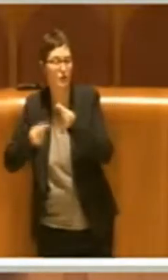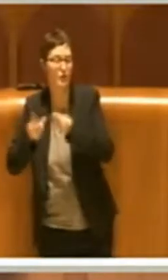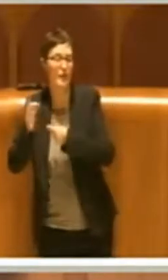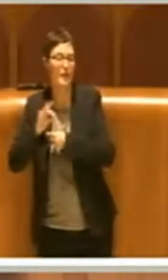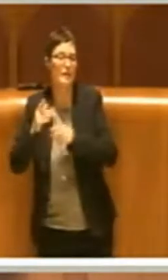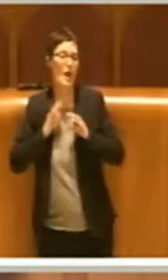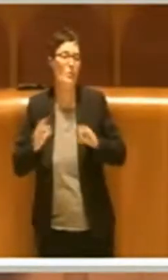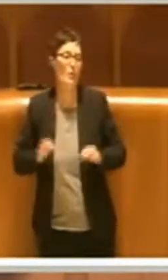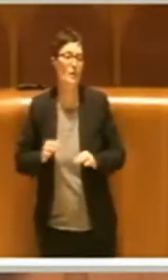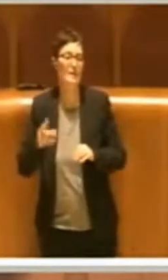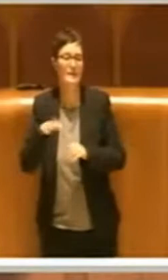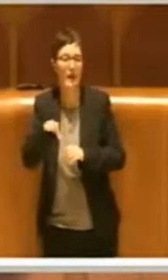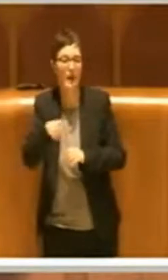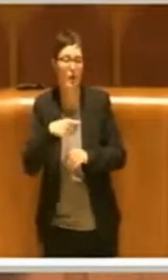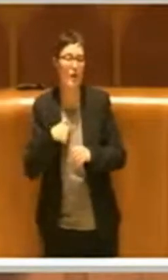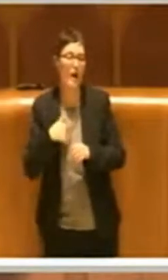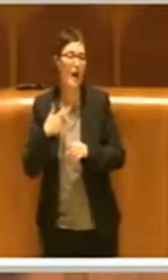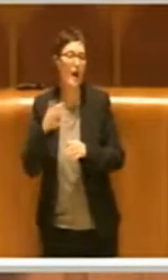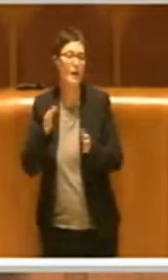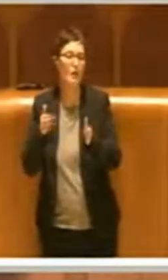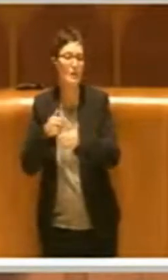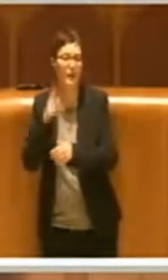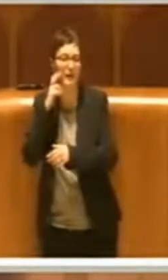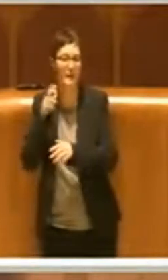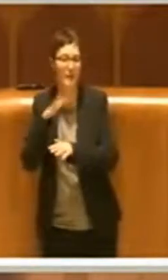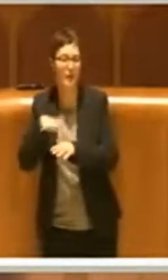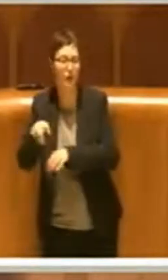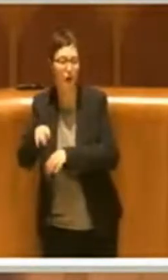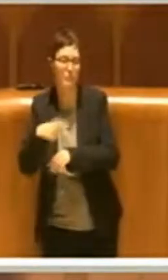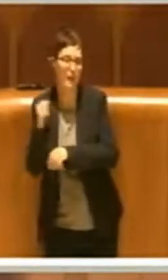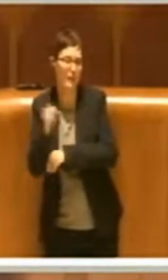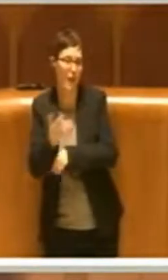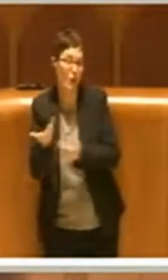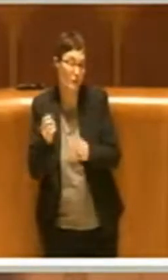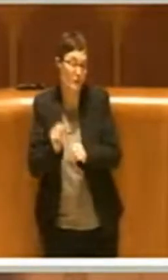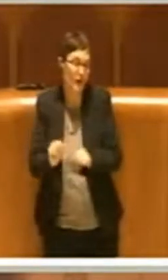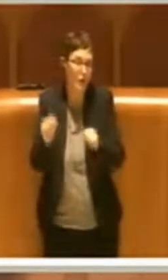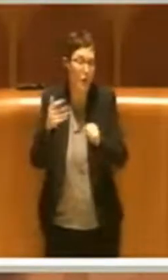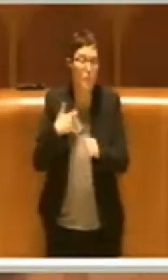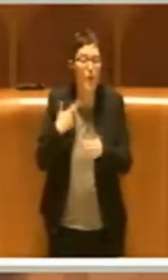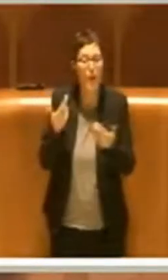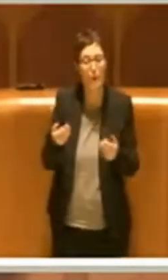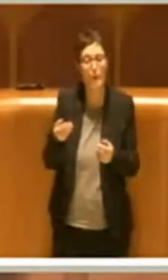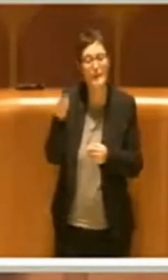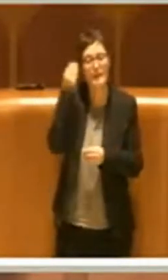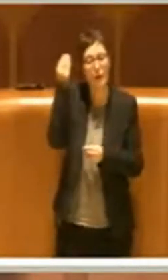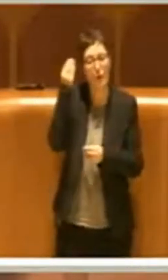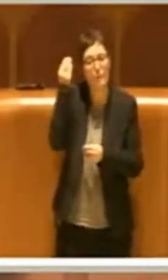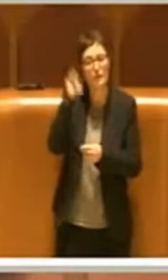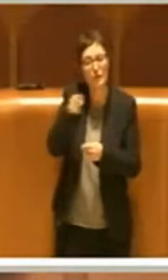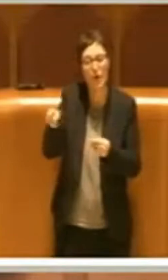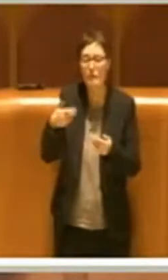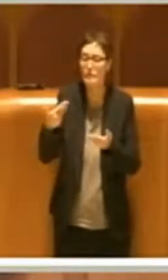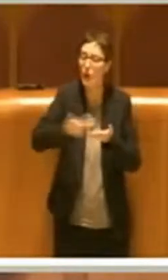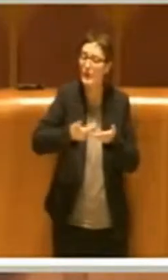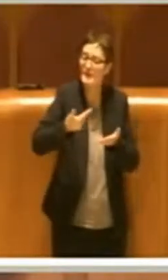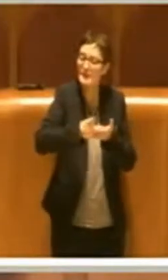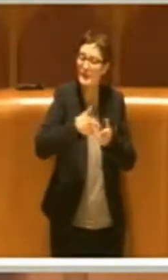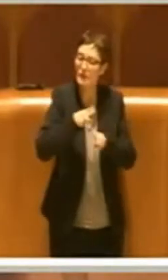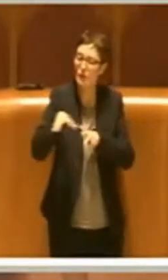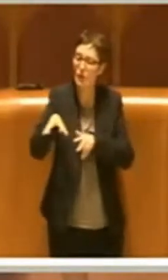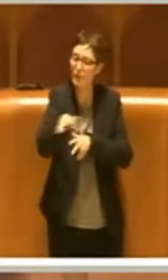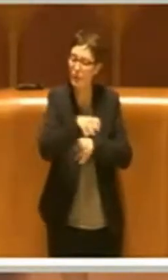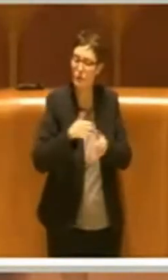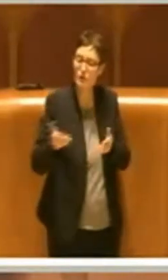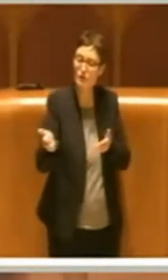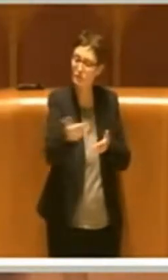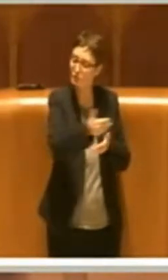del Dipartimento Ambiente. Pertanto, le osservazioni che sono state presentate, tutte le osservazioni da parte dei municipi che sono state presentate, sono